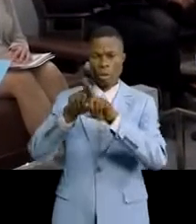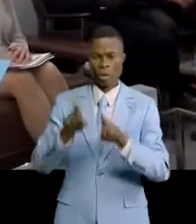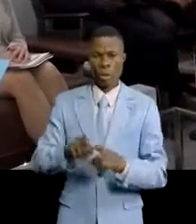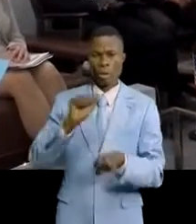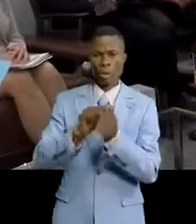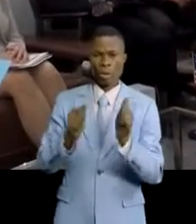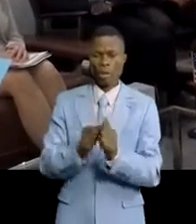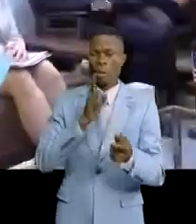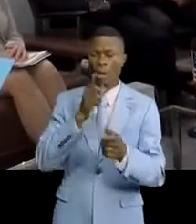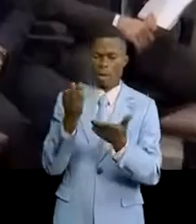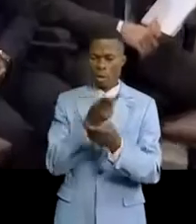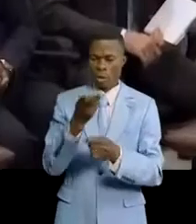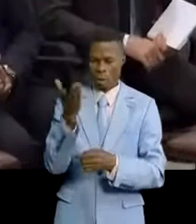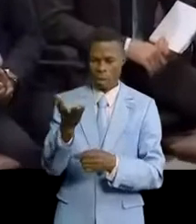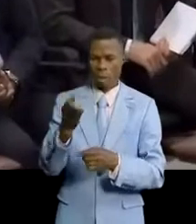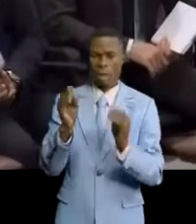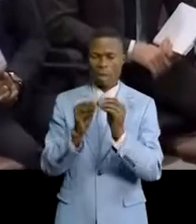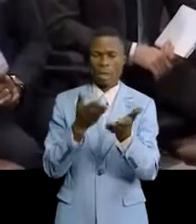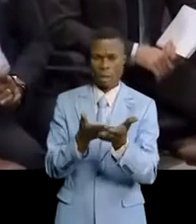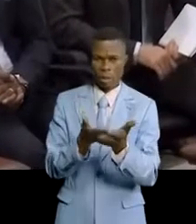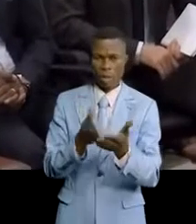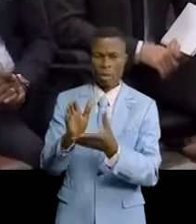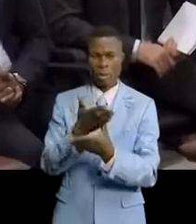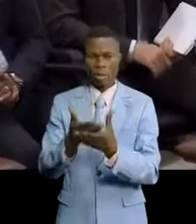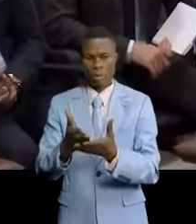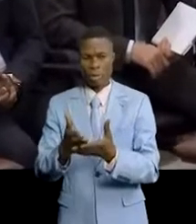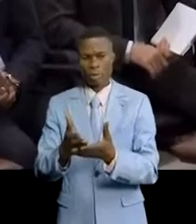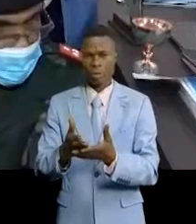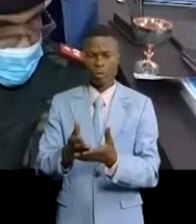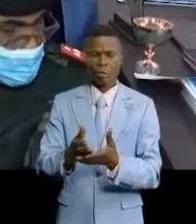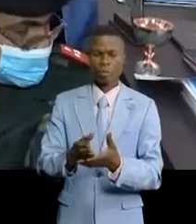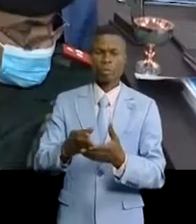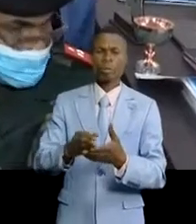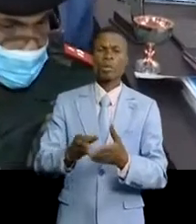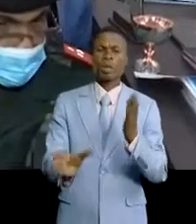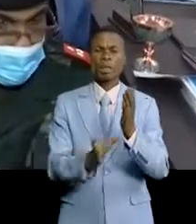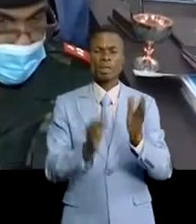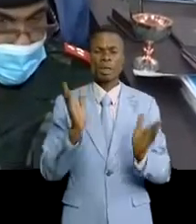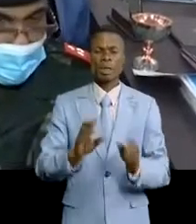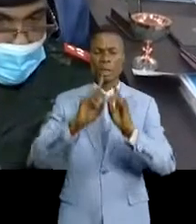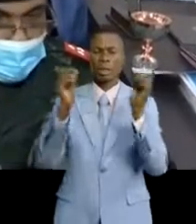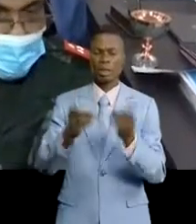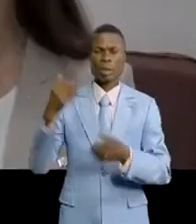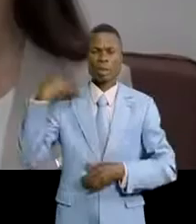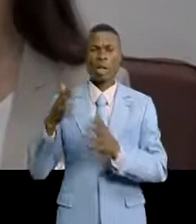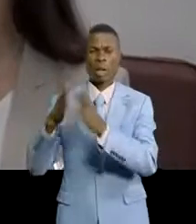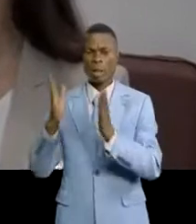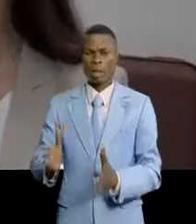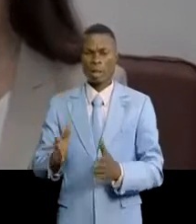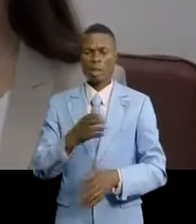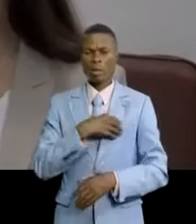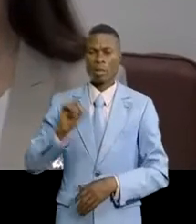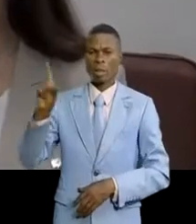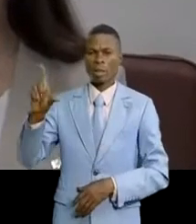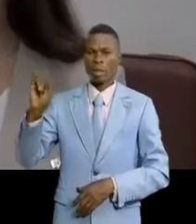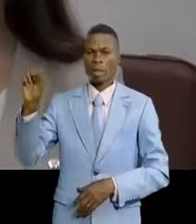abordé au cours de ces échanges entre la sous-secrétaire au département d'État américain Lisa Peterson